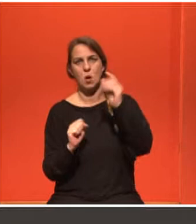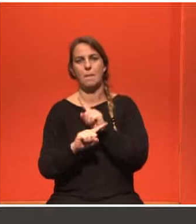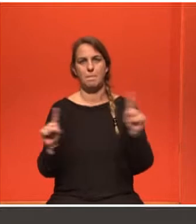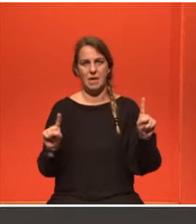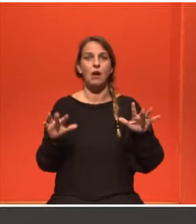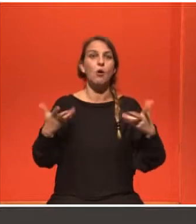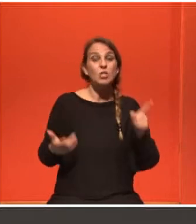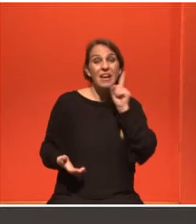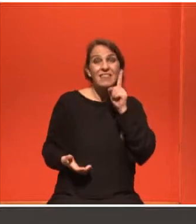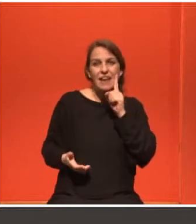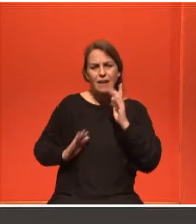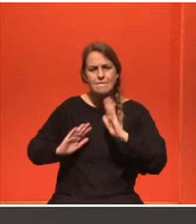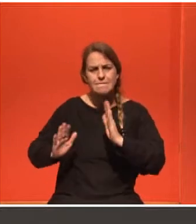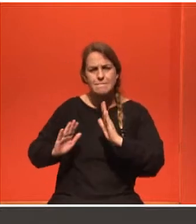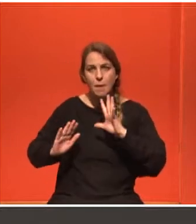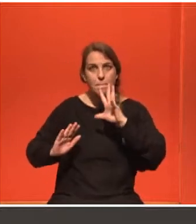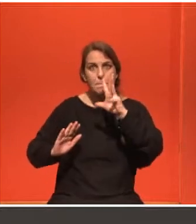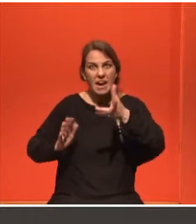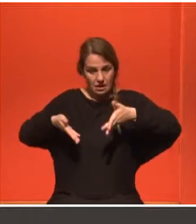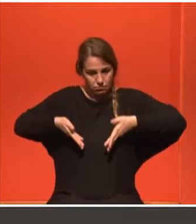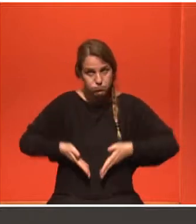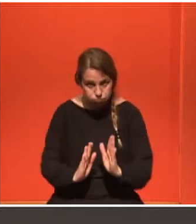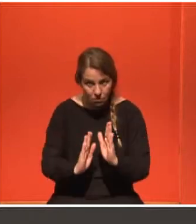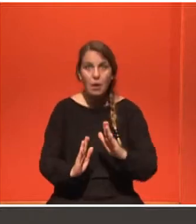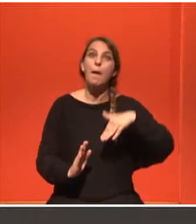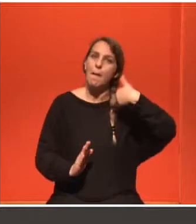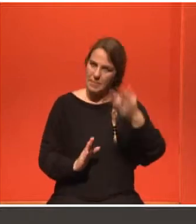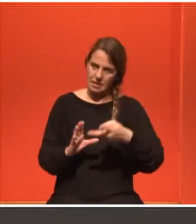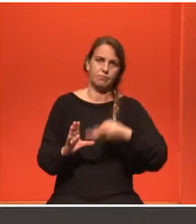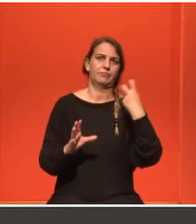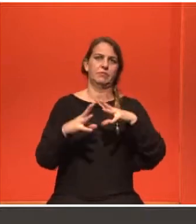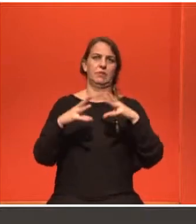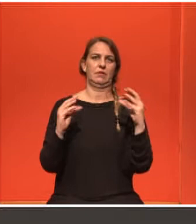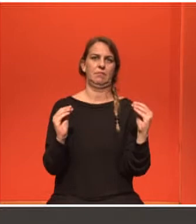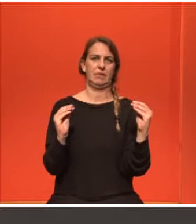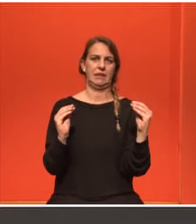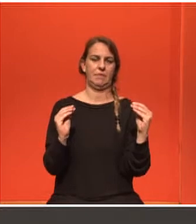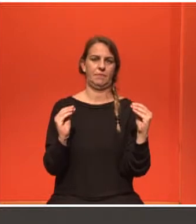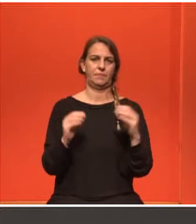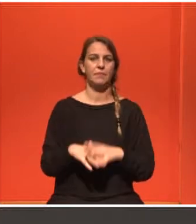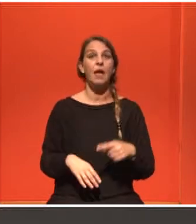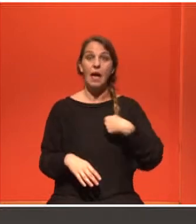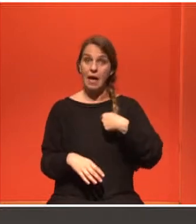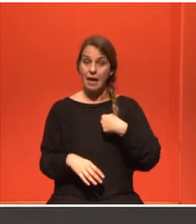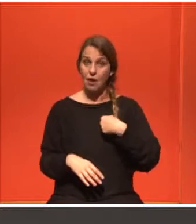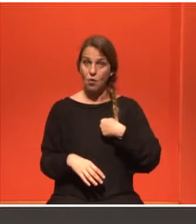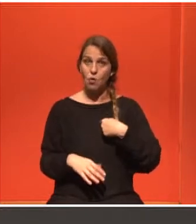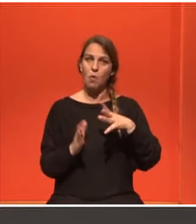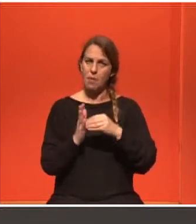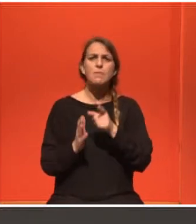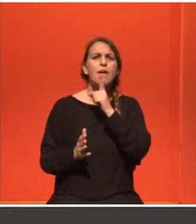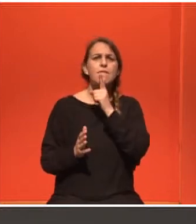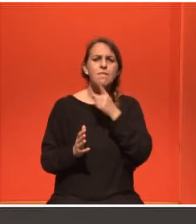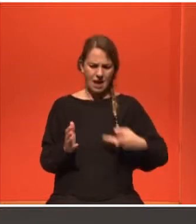γεννήσουν, πρέπει να απολογηθούν σε επέμβαση ειστερεκτομής. Και στις περιπτώσεις που έχουμε κάνει τέτοια